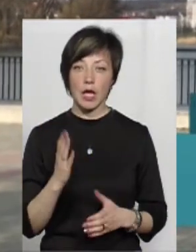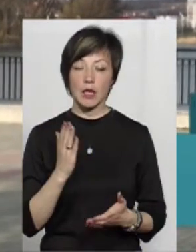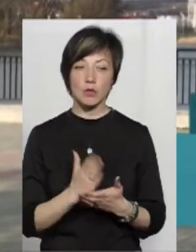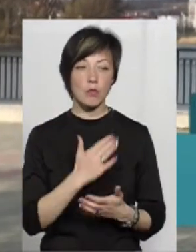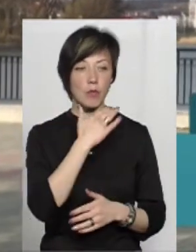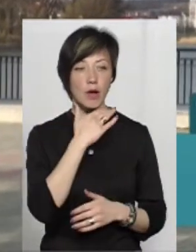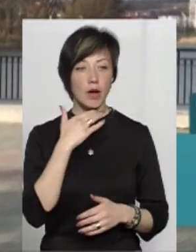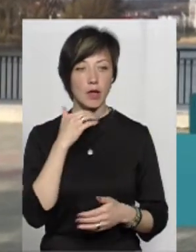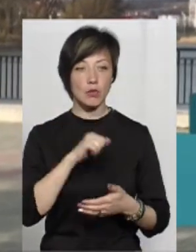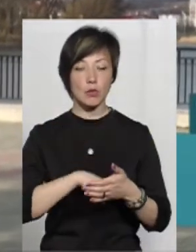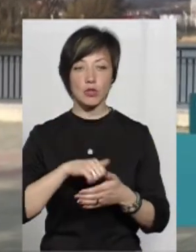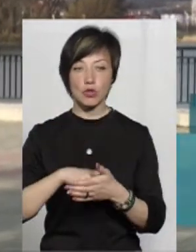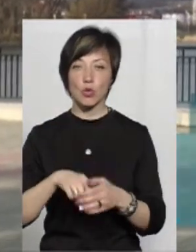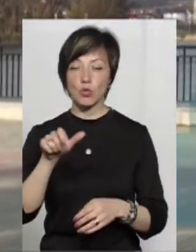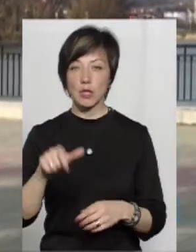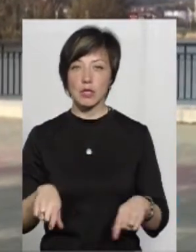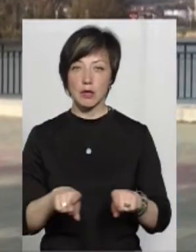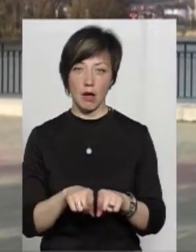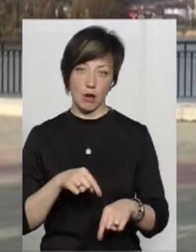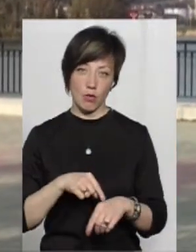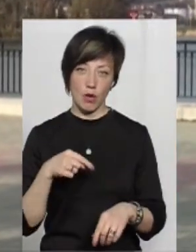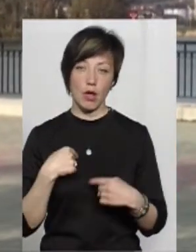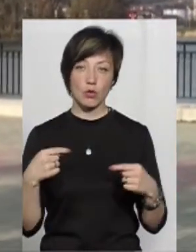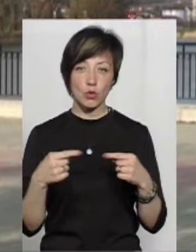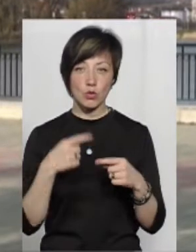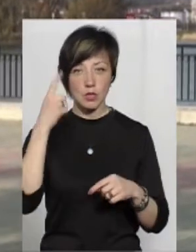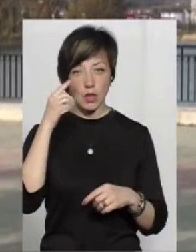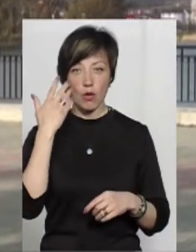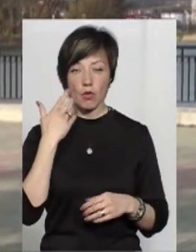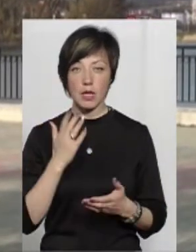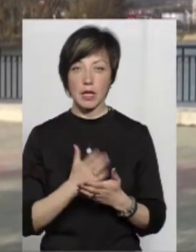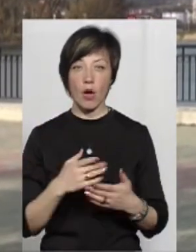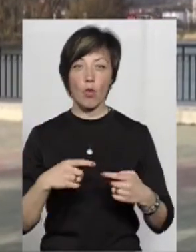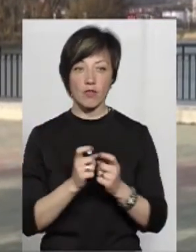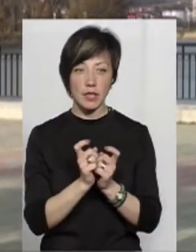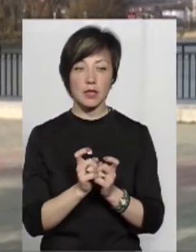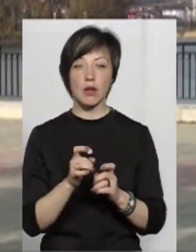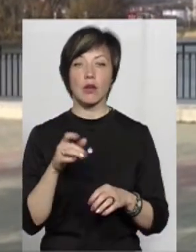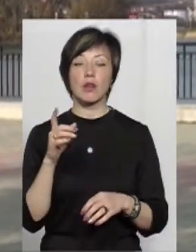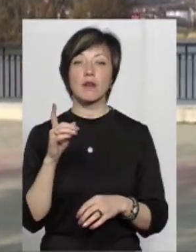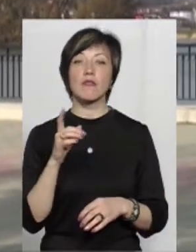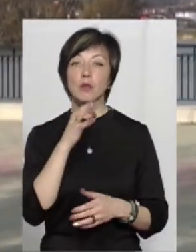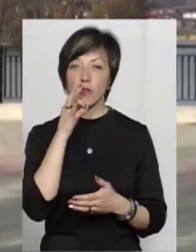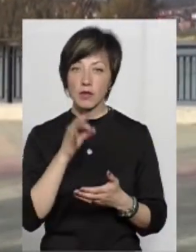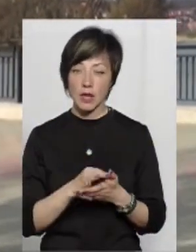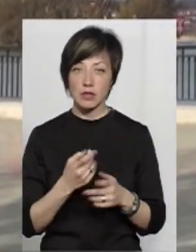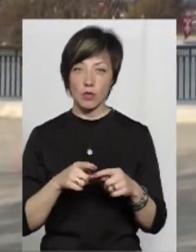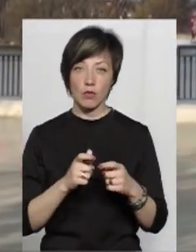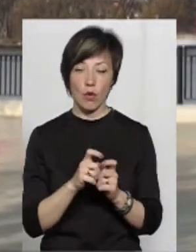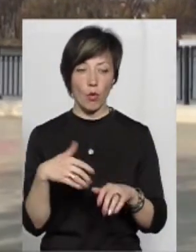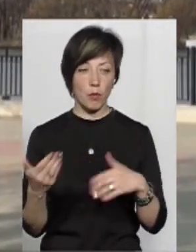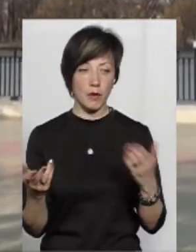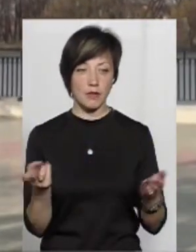багато причин, чого людина так реагує. Я точно знаю, що коли є якийсь конфлікт, то відповідальність за цей конфлікт